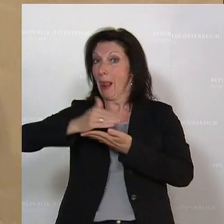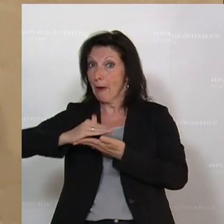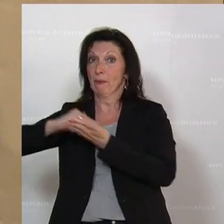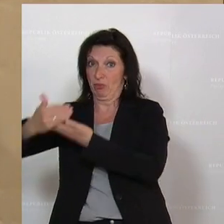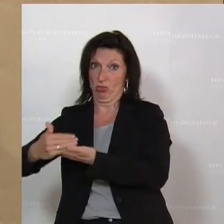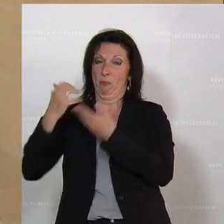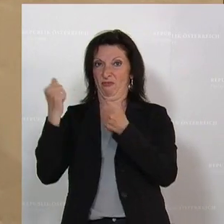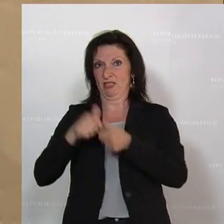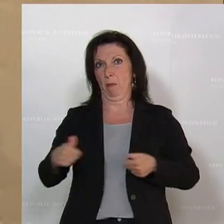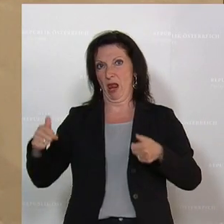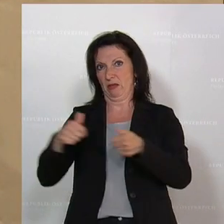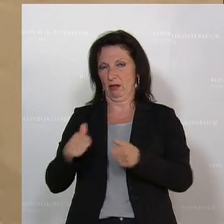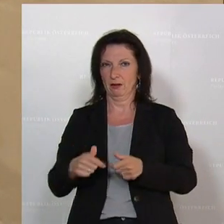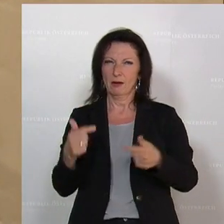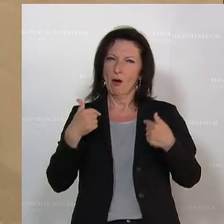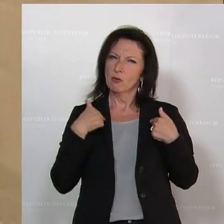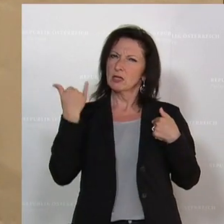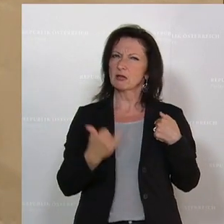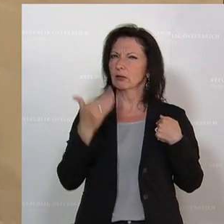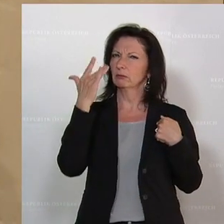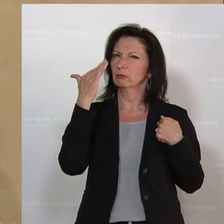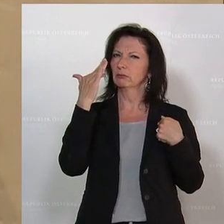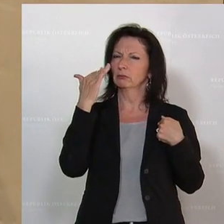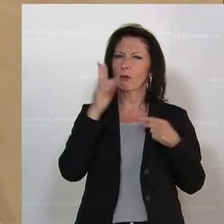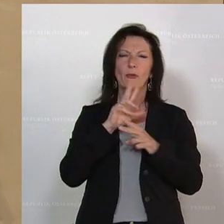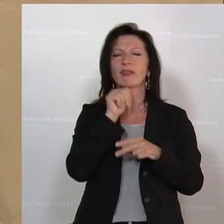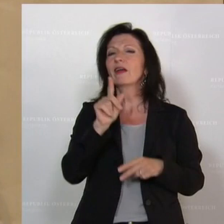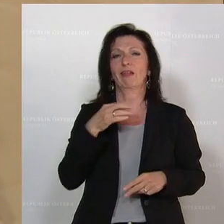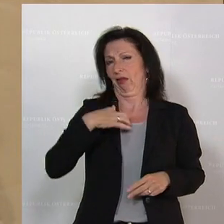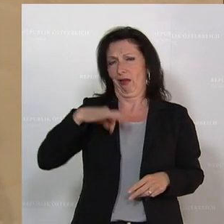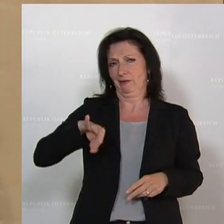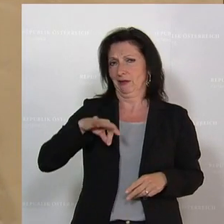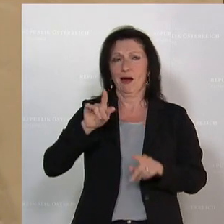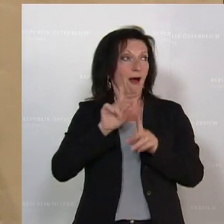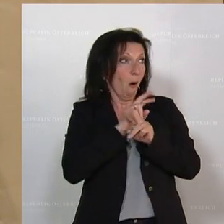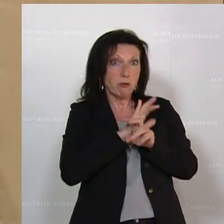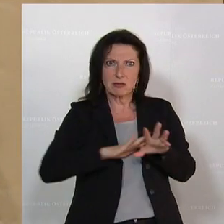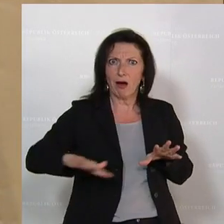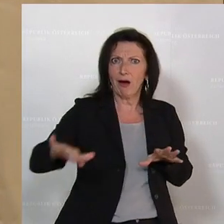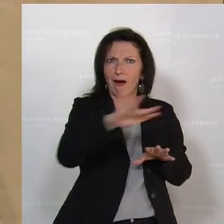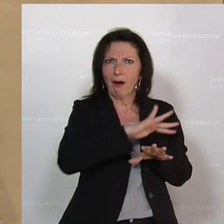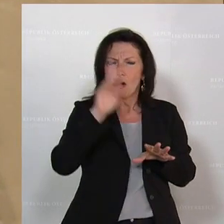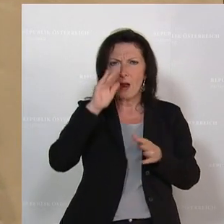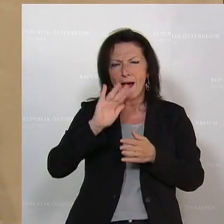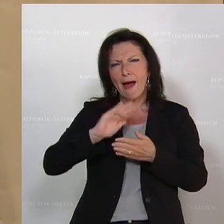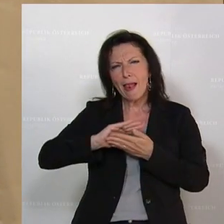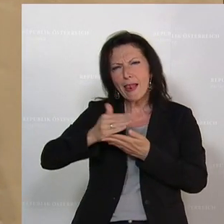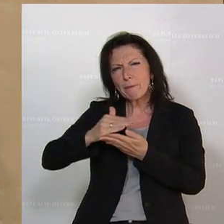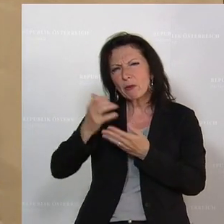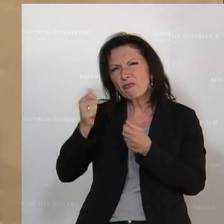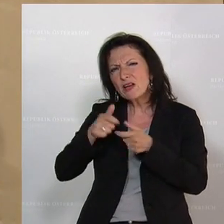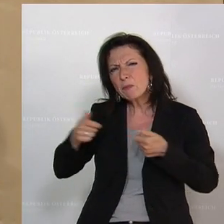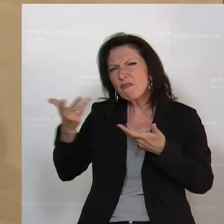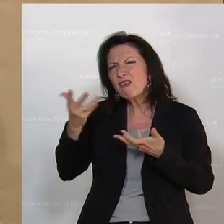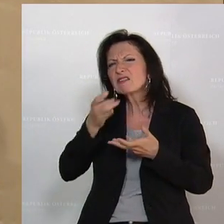Und das, was ich nicht nur ich mir die Frage stelle, sondern ganz Österreich ist, was war auf den Laptop-Festplatten oben